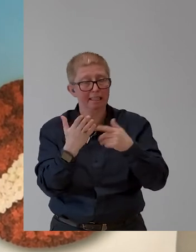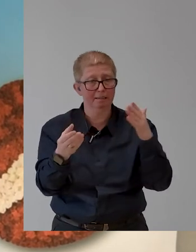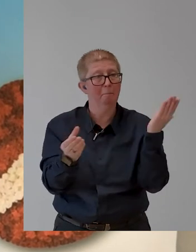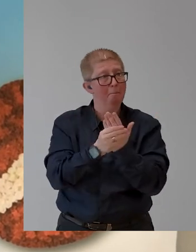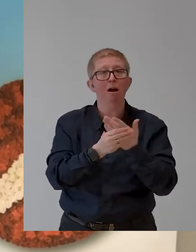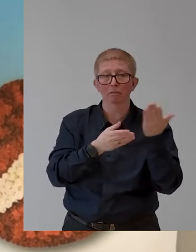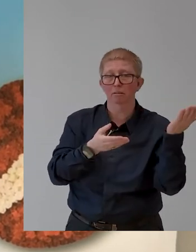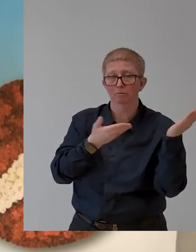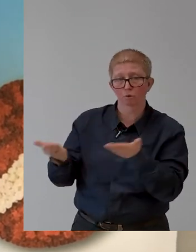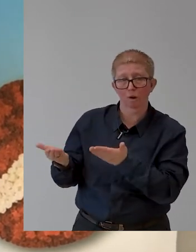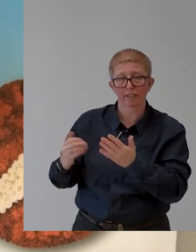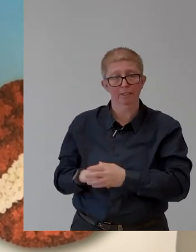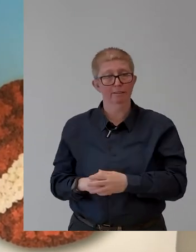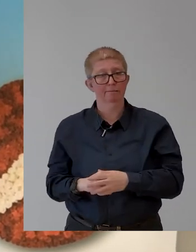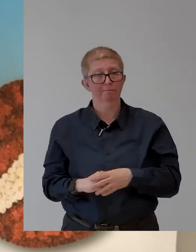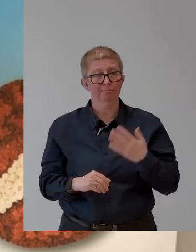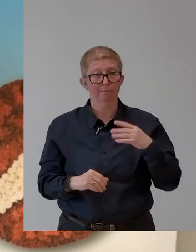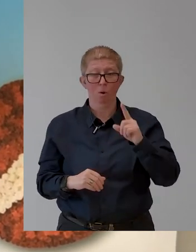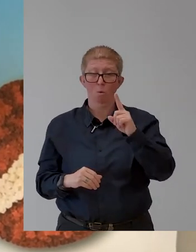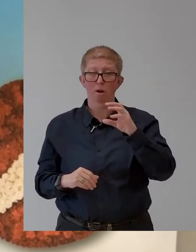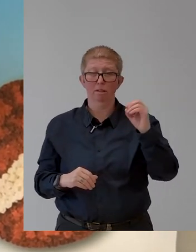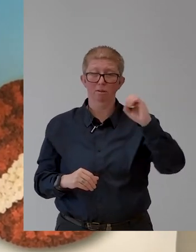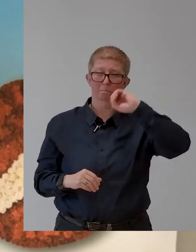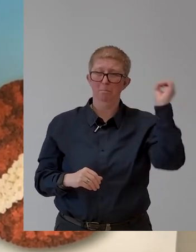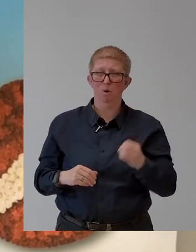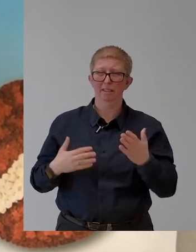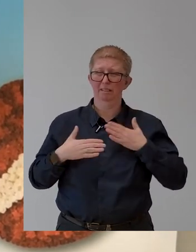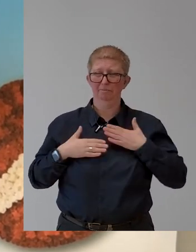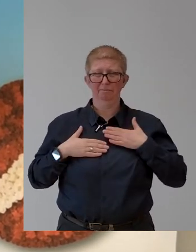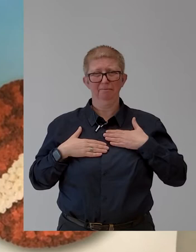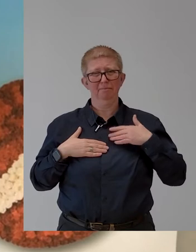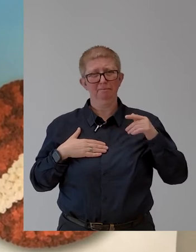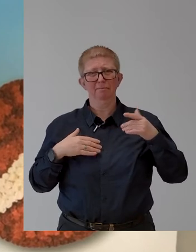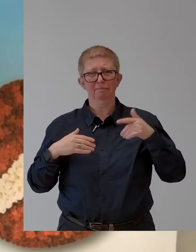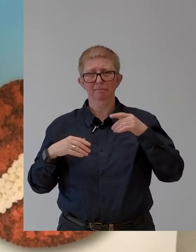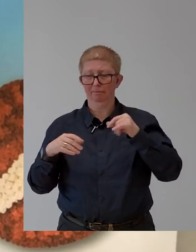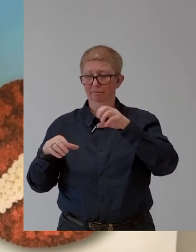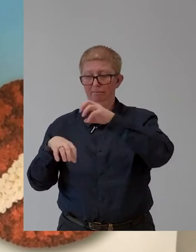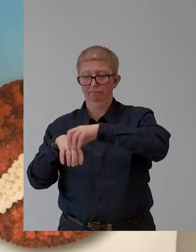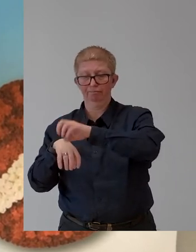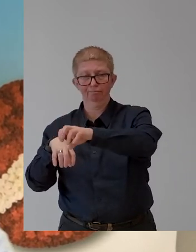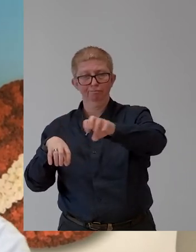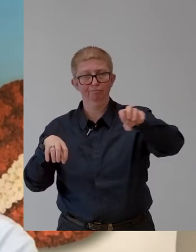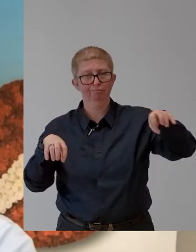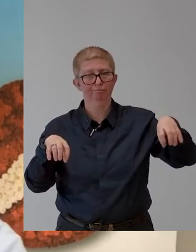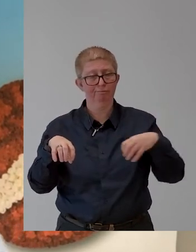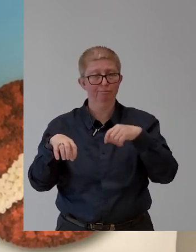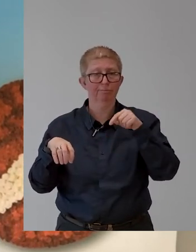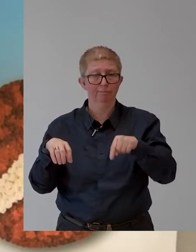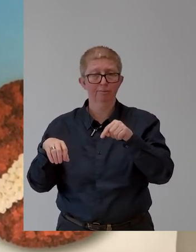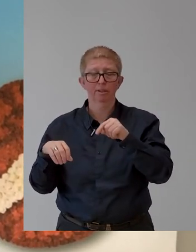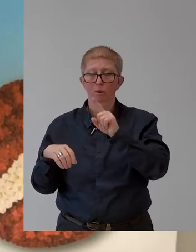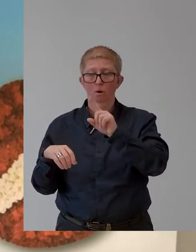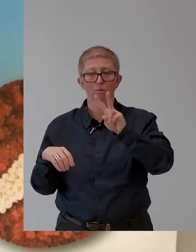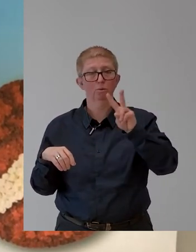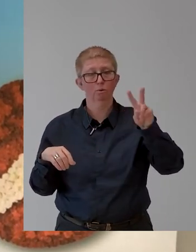across Austria in all regions are barrier-free also means our customers have access to our